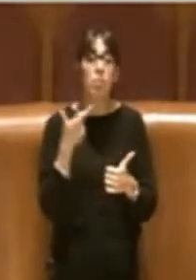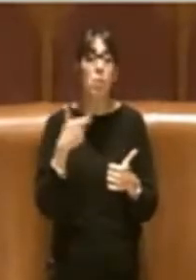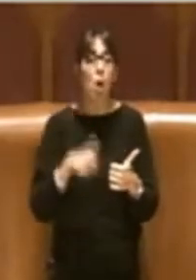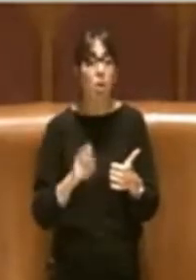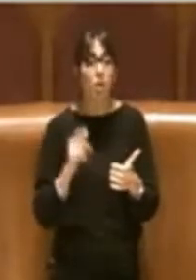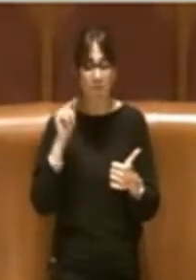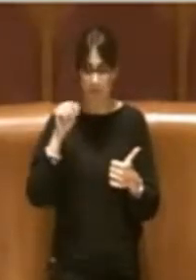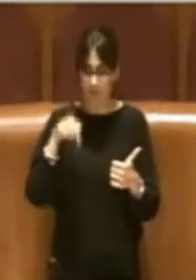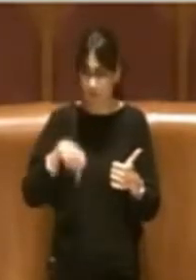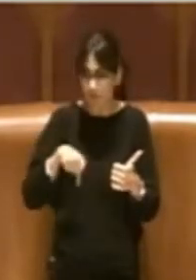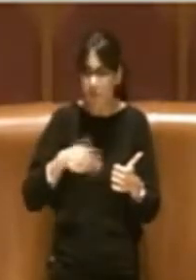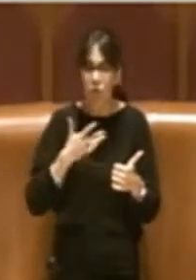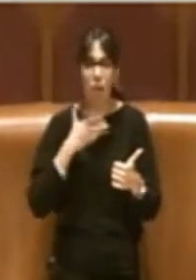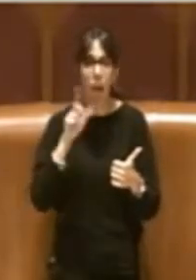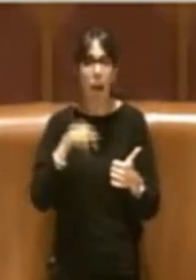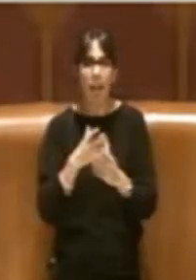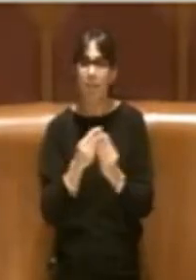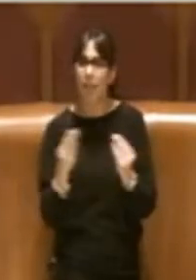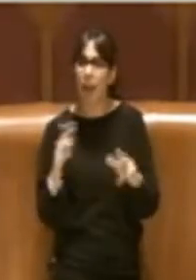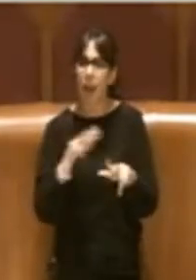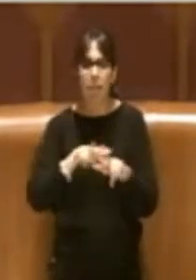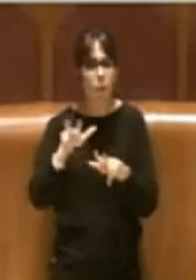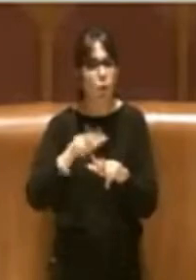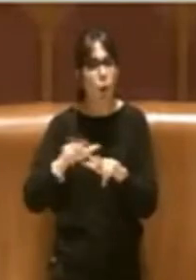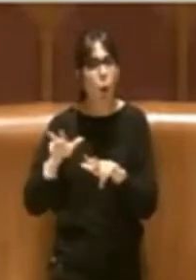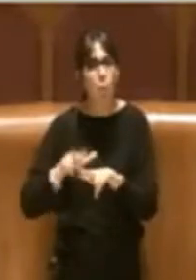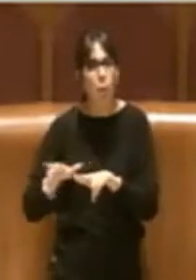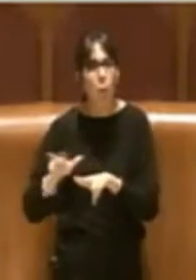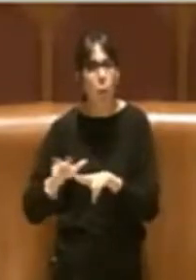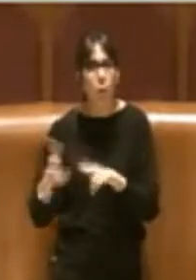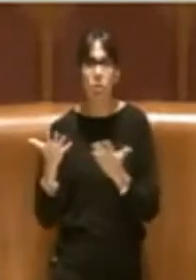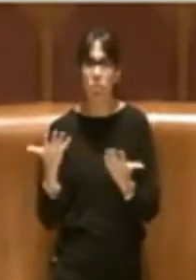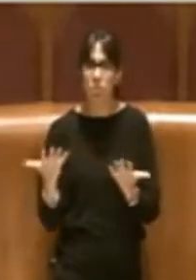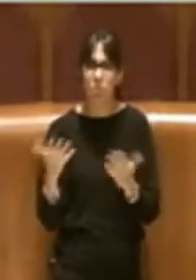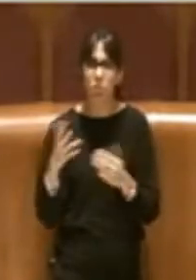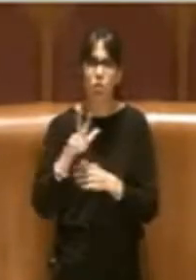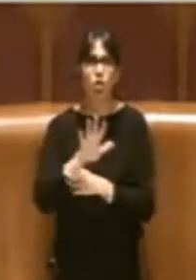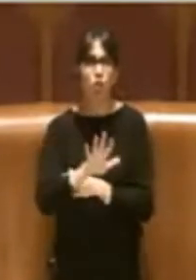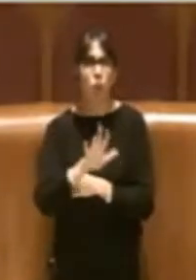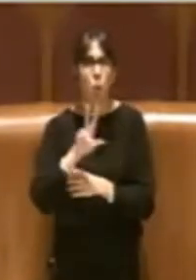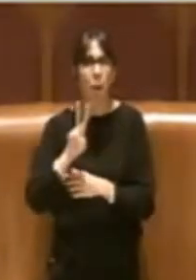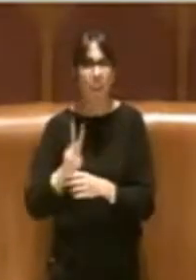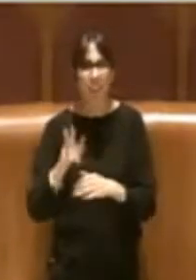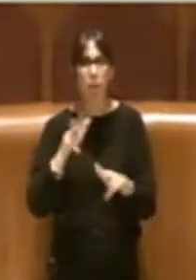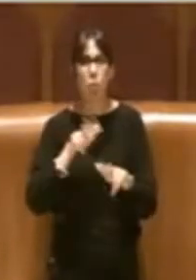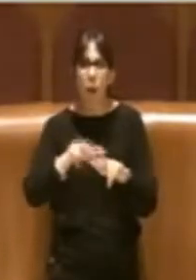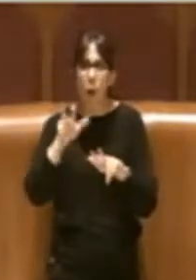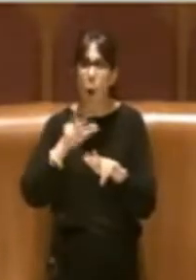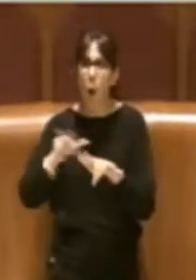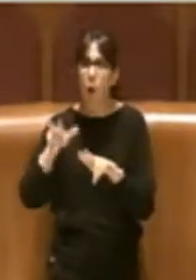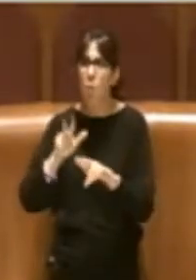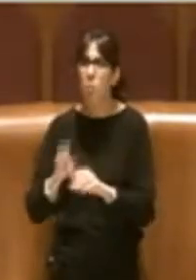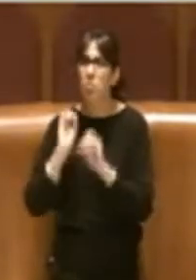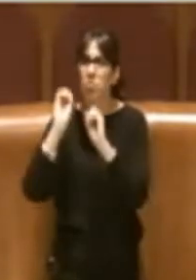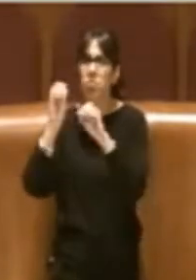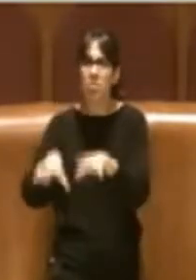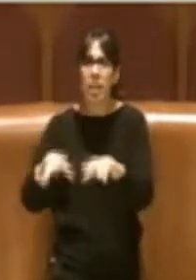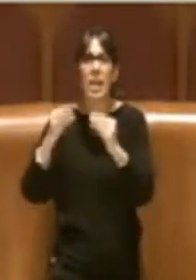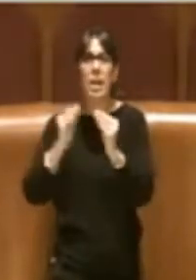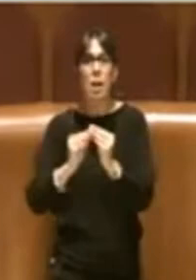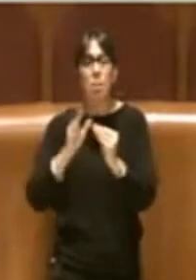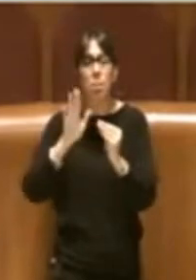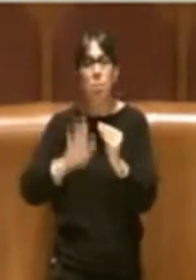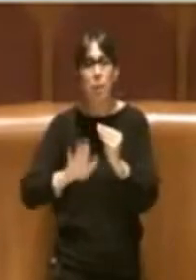molti comuni, di cui 52, che vanno in impianti che si trovano sul territorio di Roma